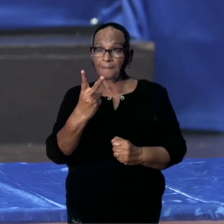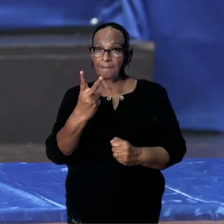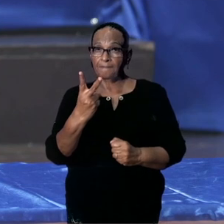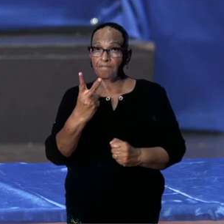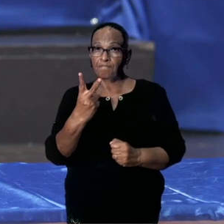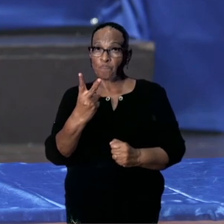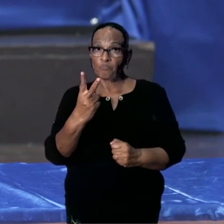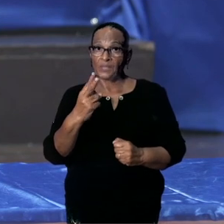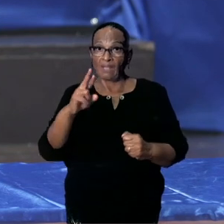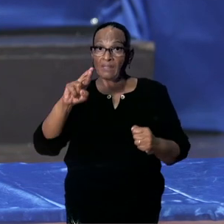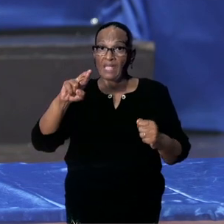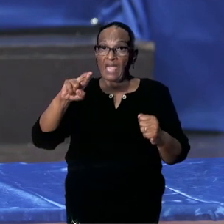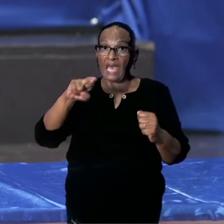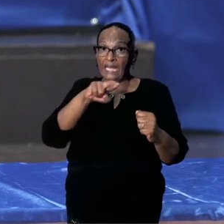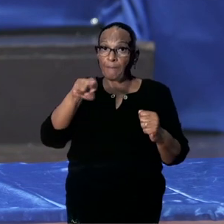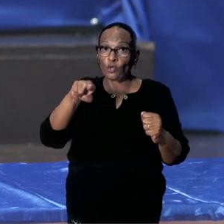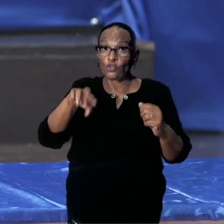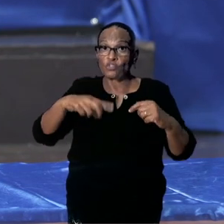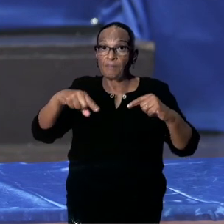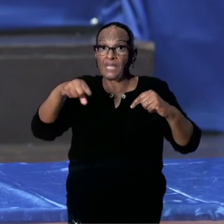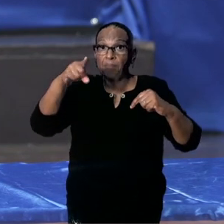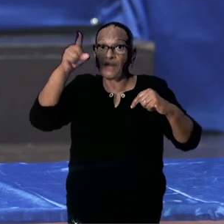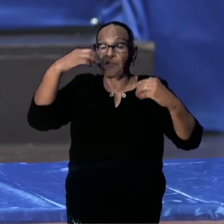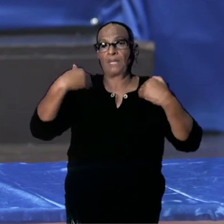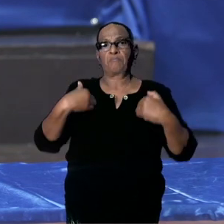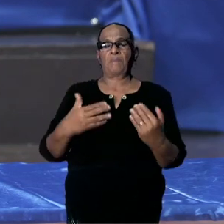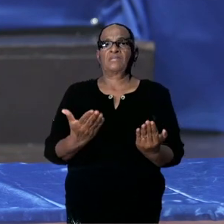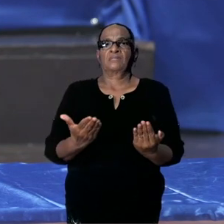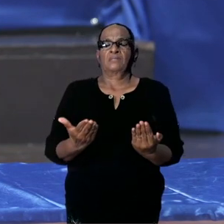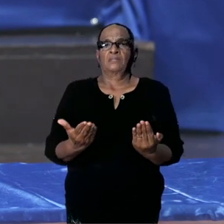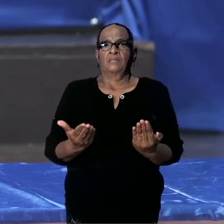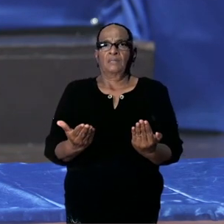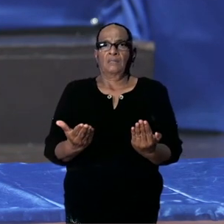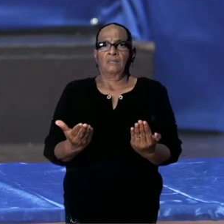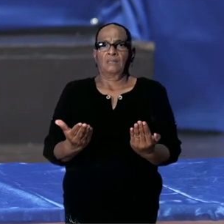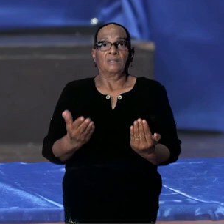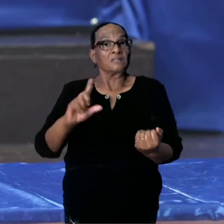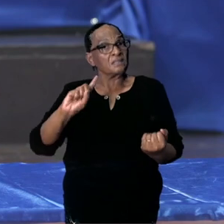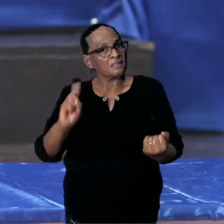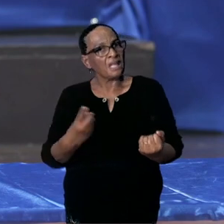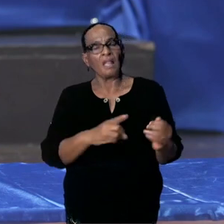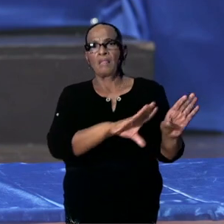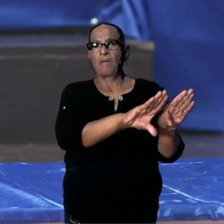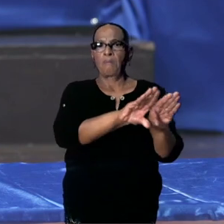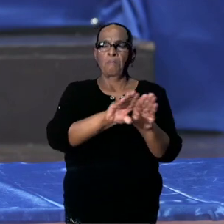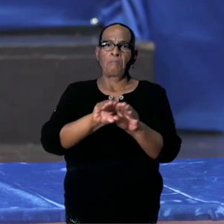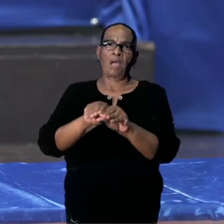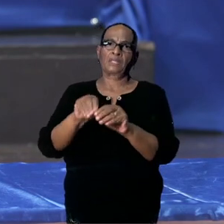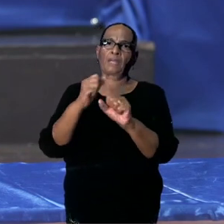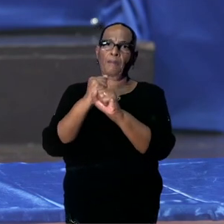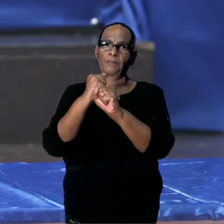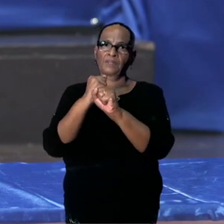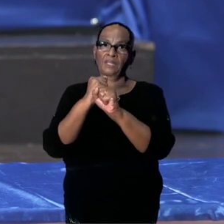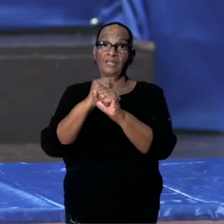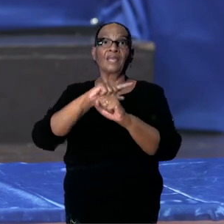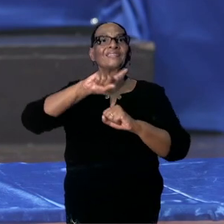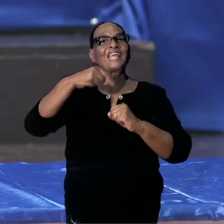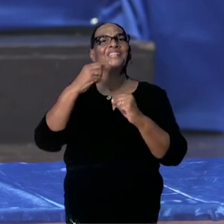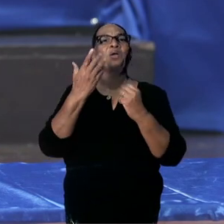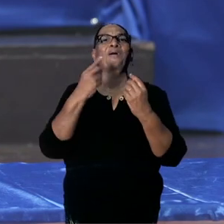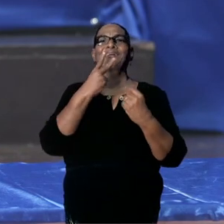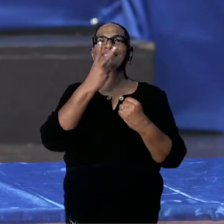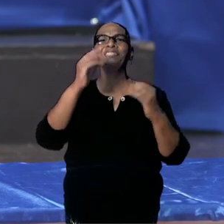R is gaan stijgen op 14 december. Maar ook hoe snel, doordat we de maatregel hebben ingevoerd, die R weer is gaan dalen.